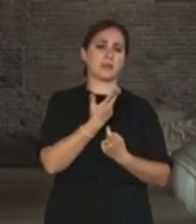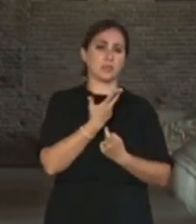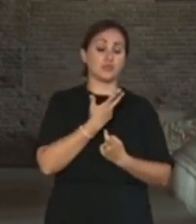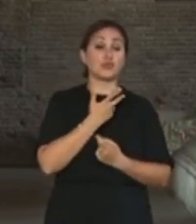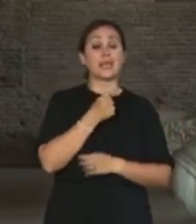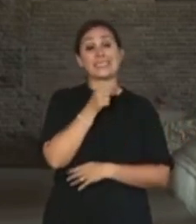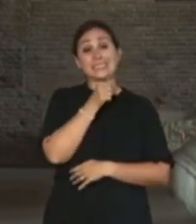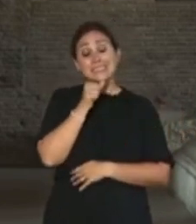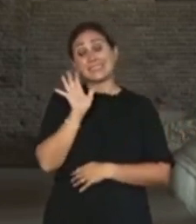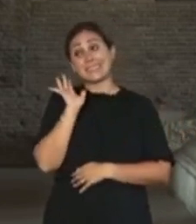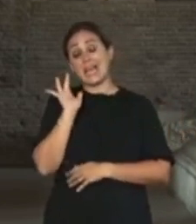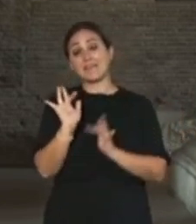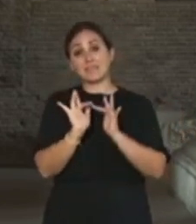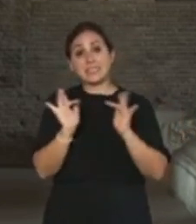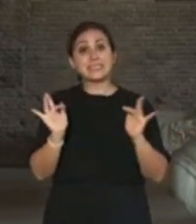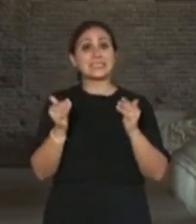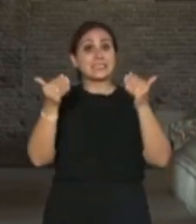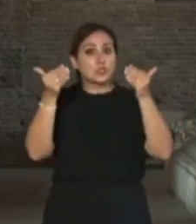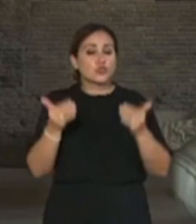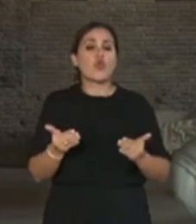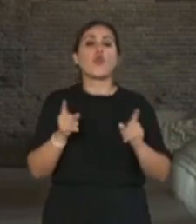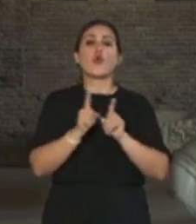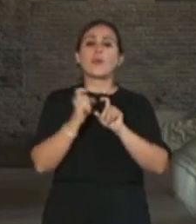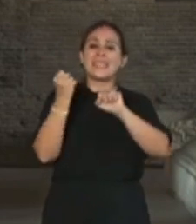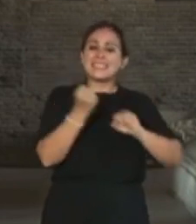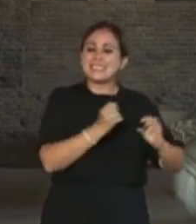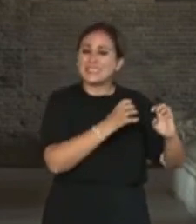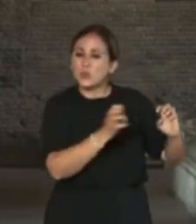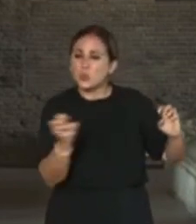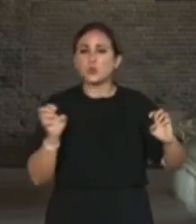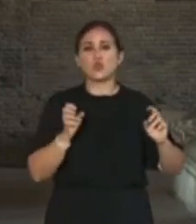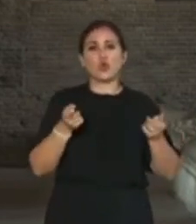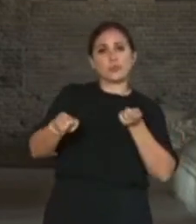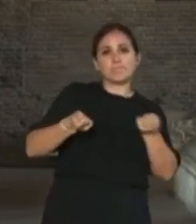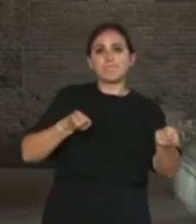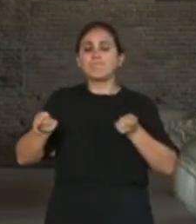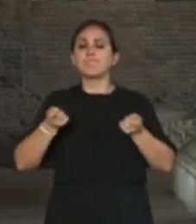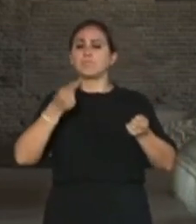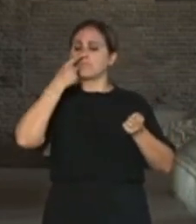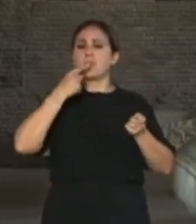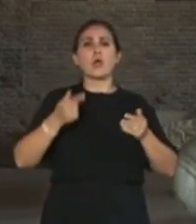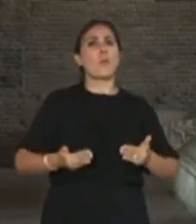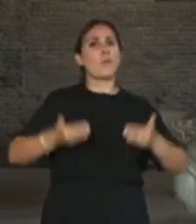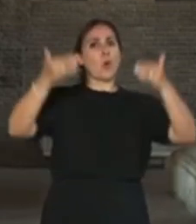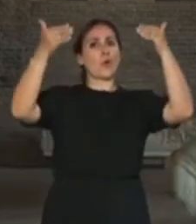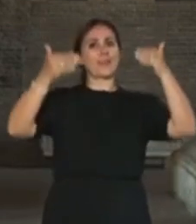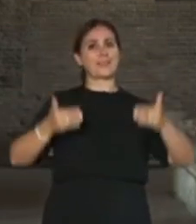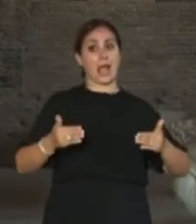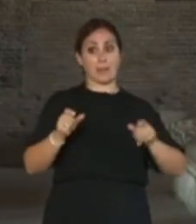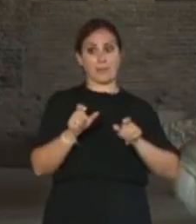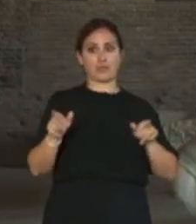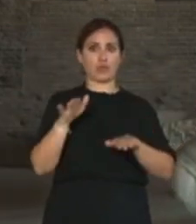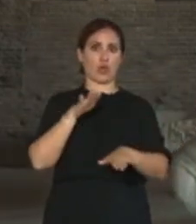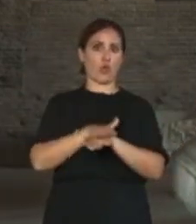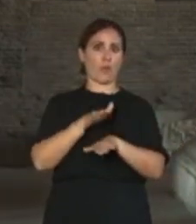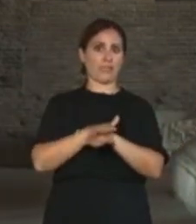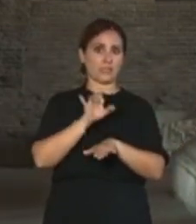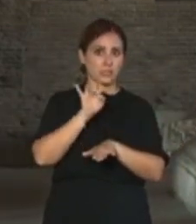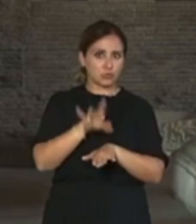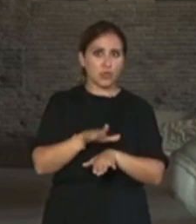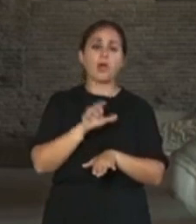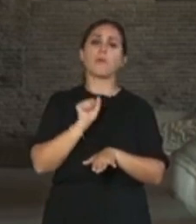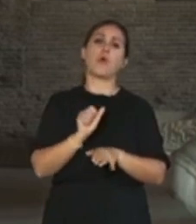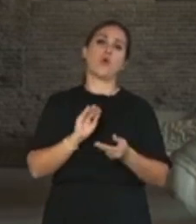sito interistituzionale, cioè un portale costruito da persone competenti, al cui